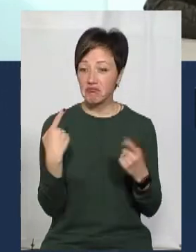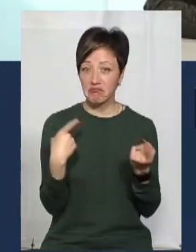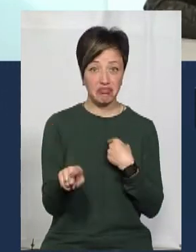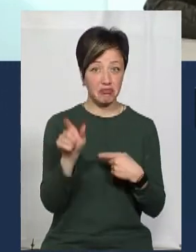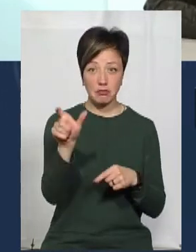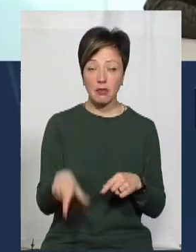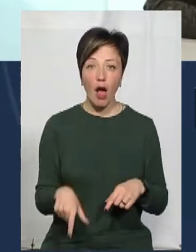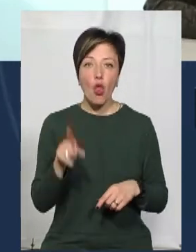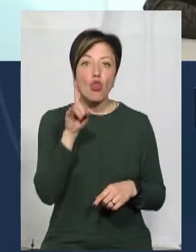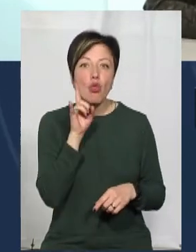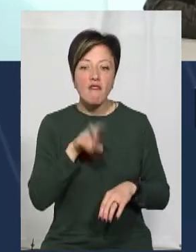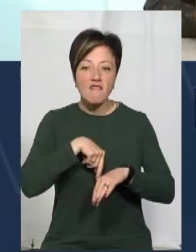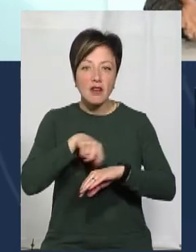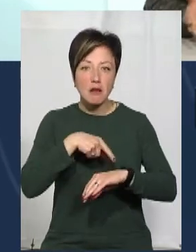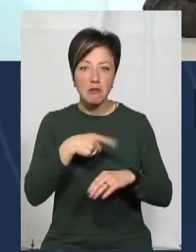поки це виявиться,